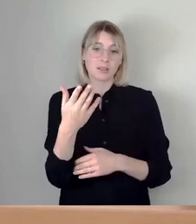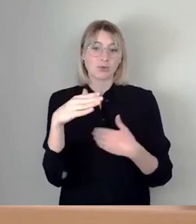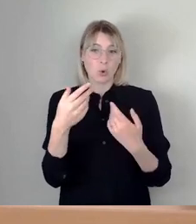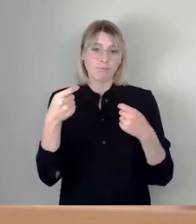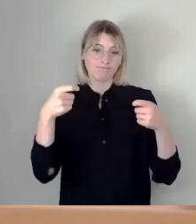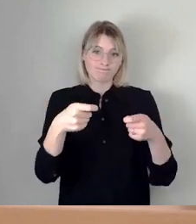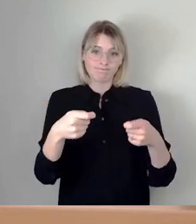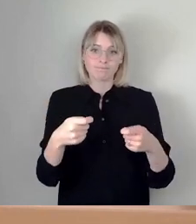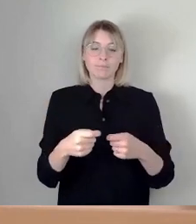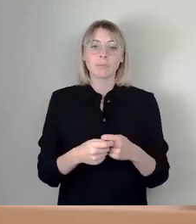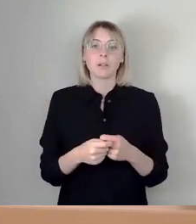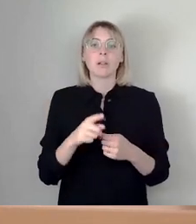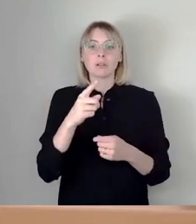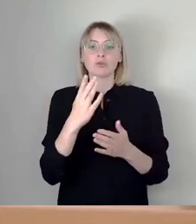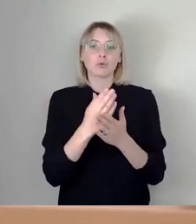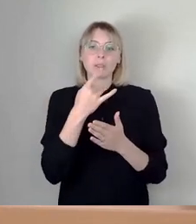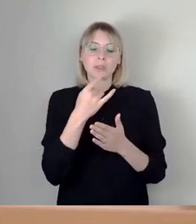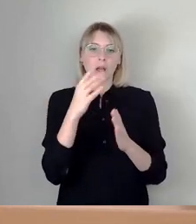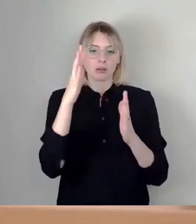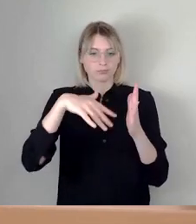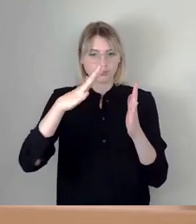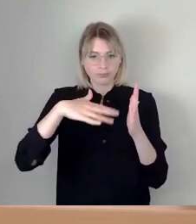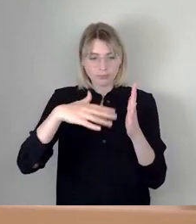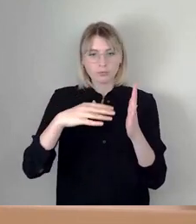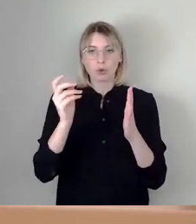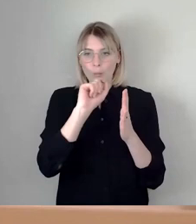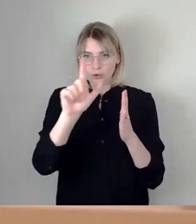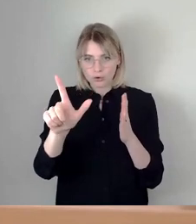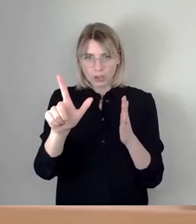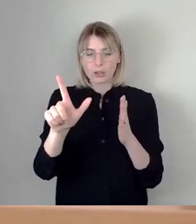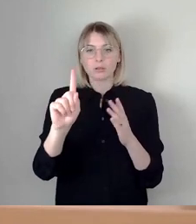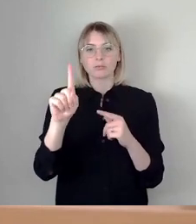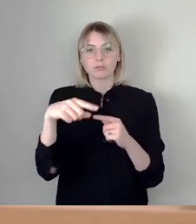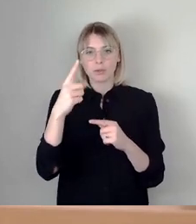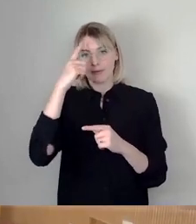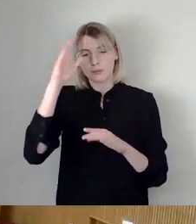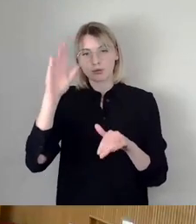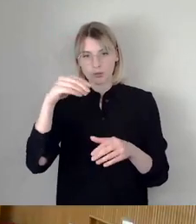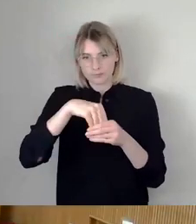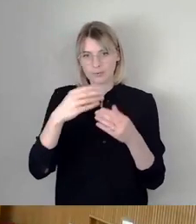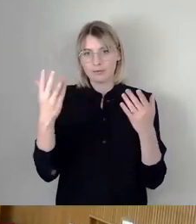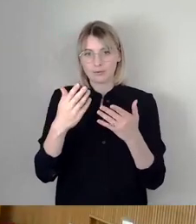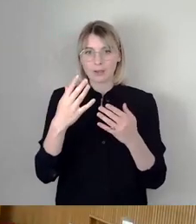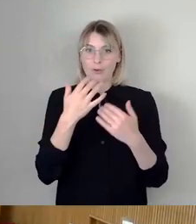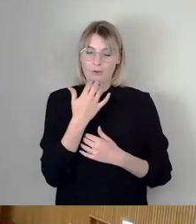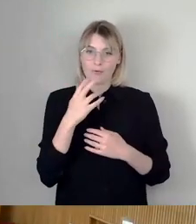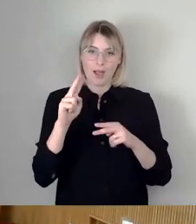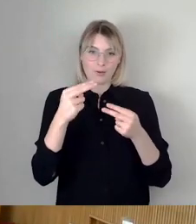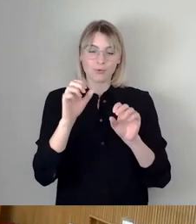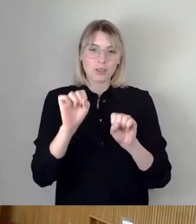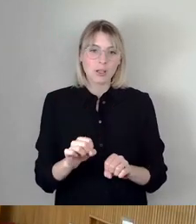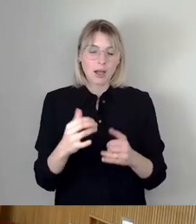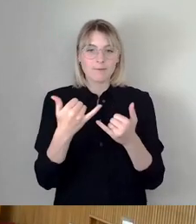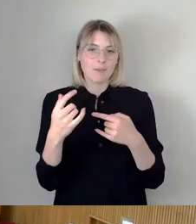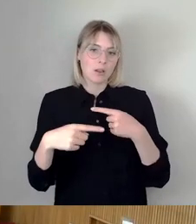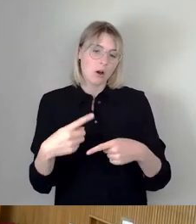würden Ihnen das dann nochmal schriftlich ausführlich zuschicken. Ich hoffe, damit erstmal beantwortet zu haben, wie wir vorgehen. Wir